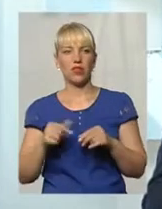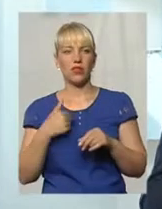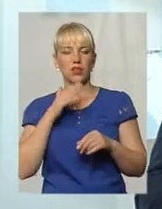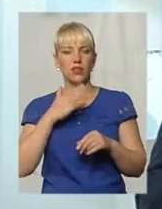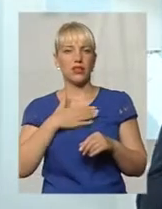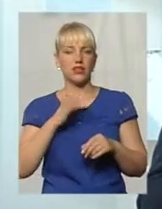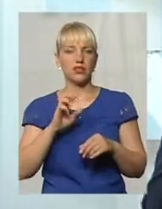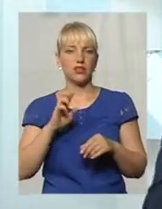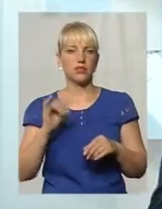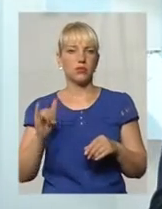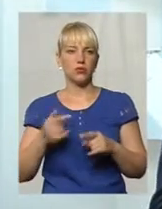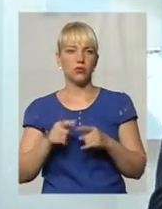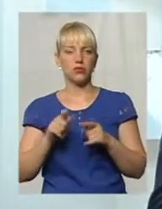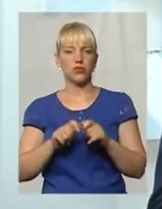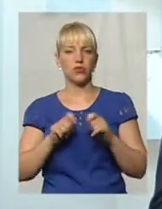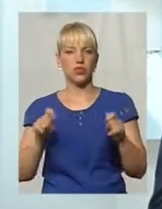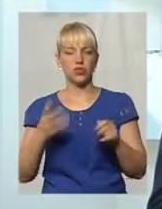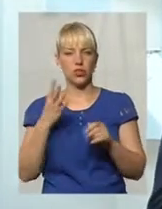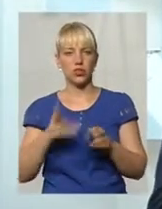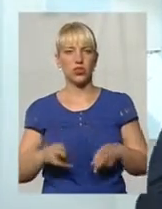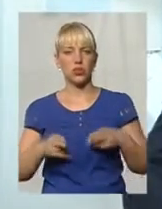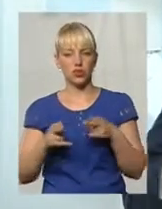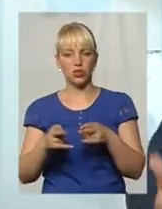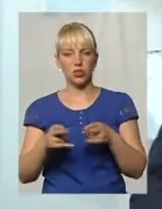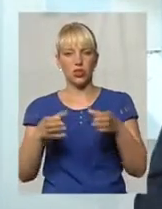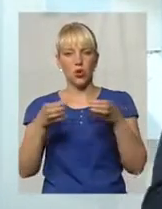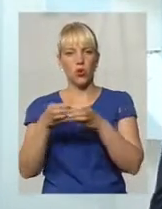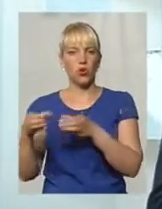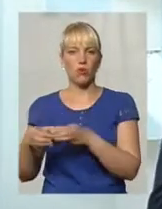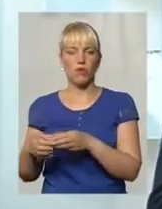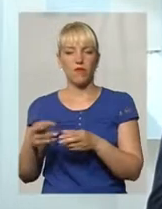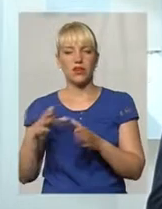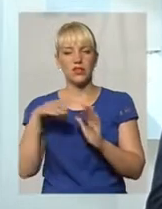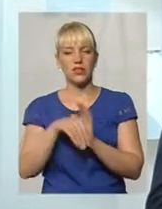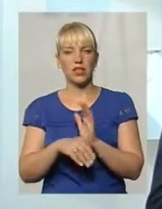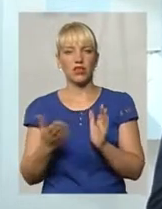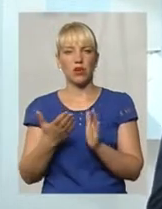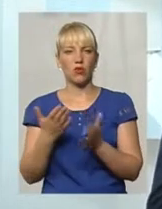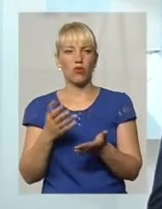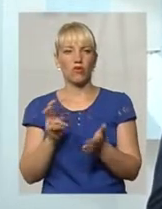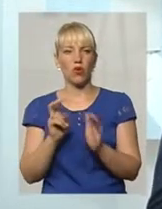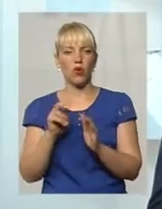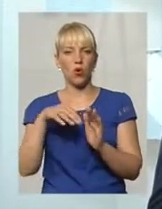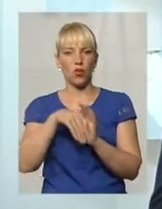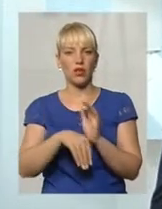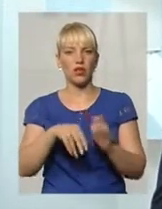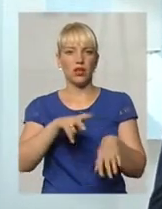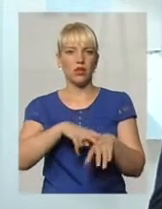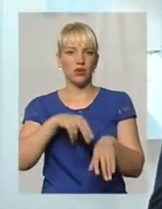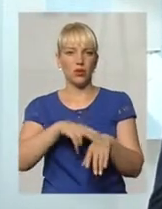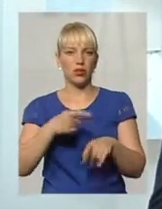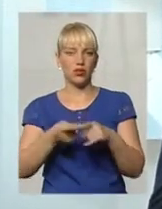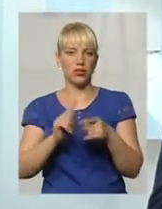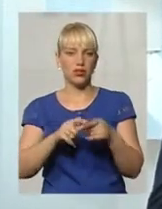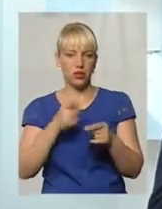нашими співробітниками викруто чотири організовані злочинні групування, до складу якого також входив і працівник правоохоронного органу. Тобто це